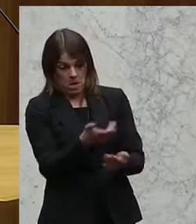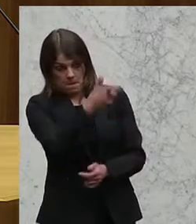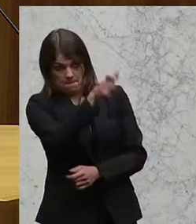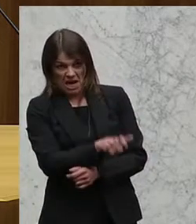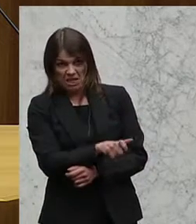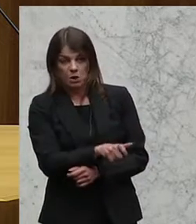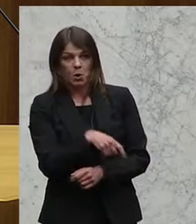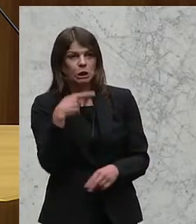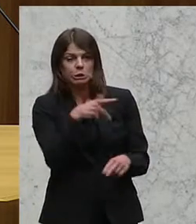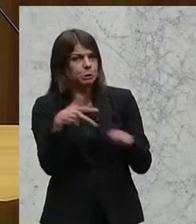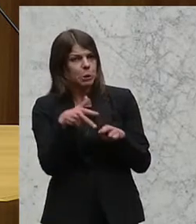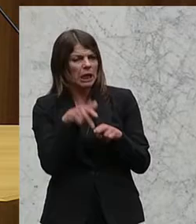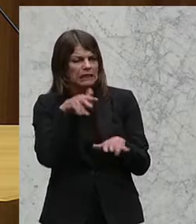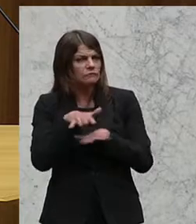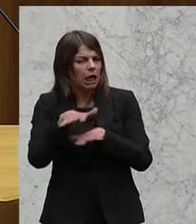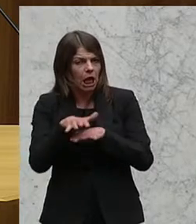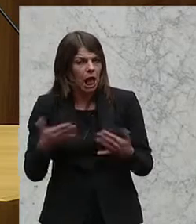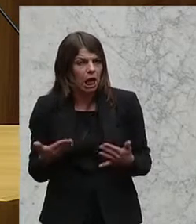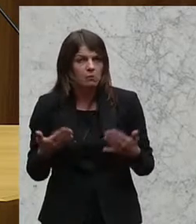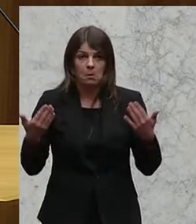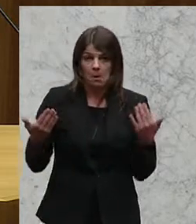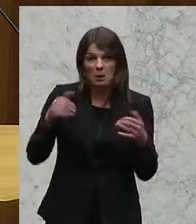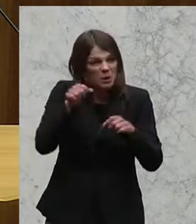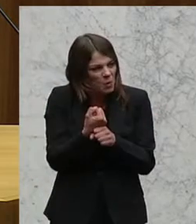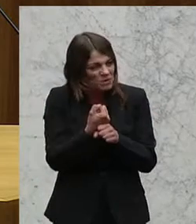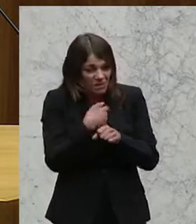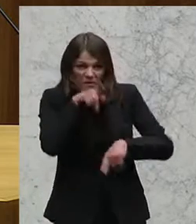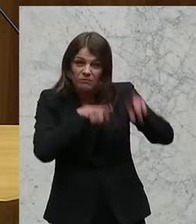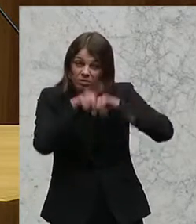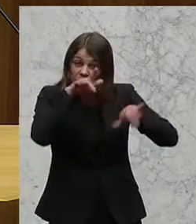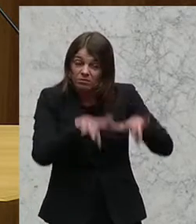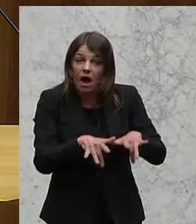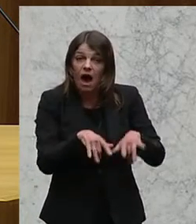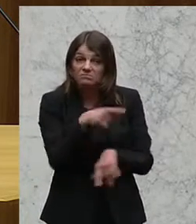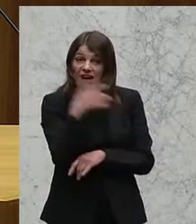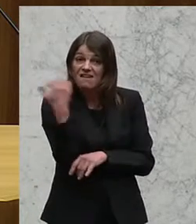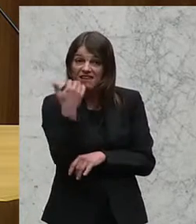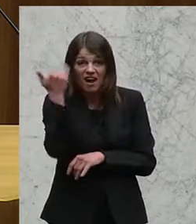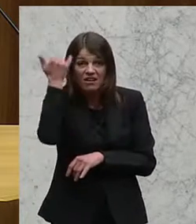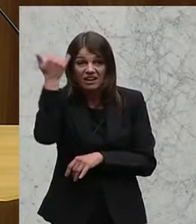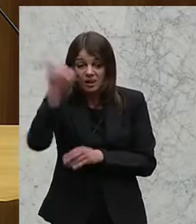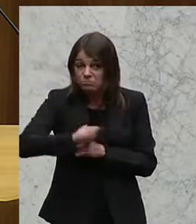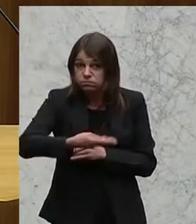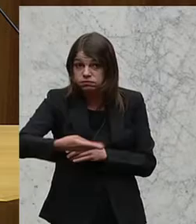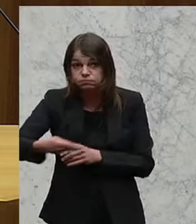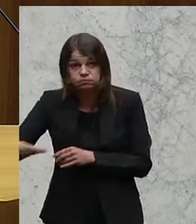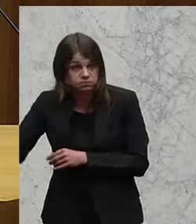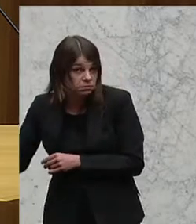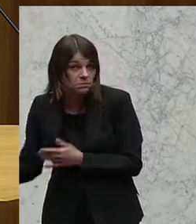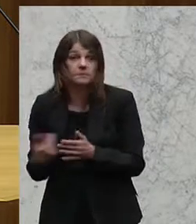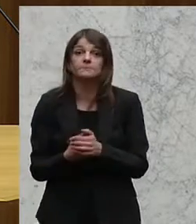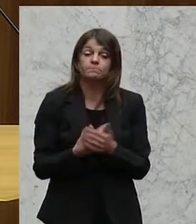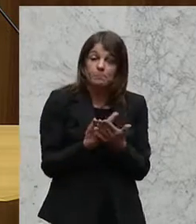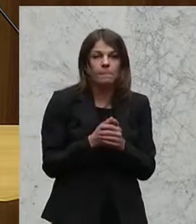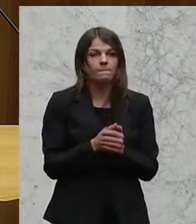Personen behindern zwar nicht den Verkehr, aber es besteht doch der Verdacht, dass es radikales Gedankengut ist, das da hier verteilt